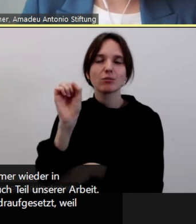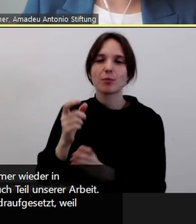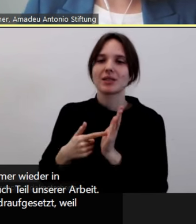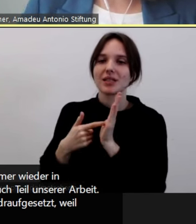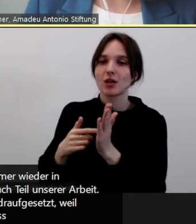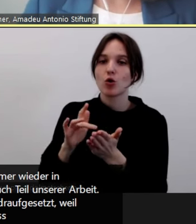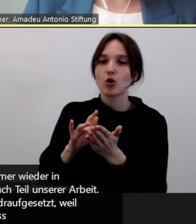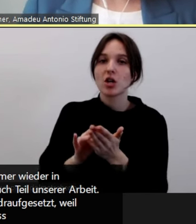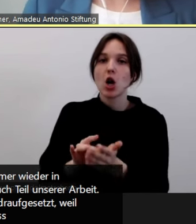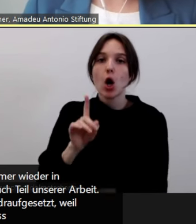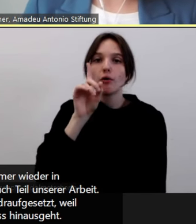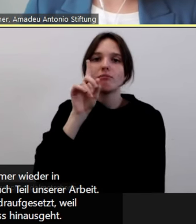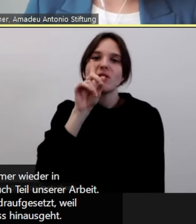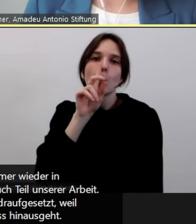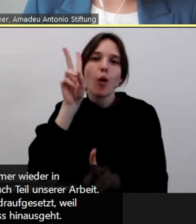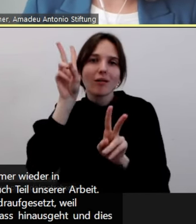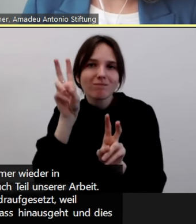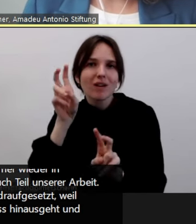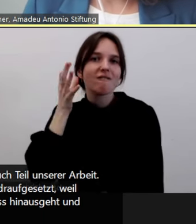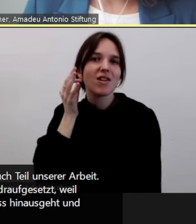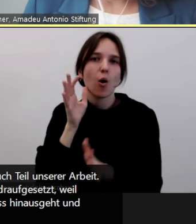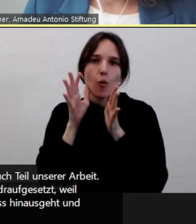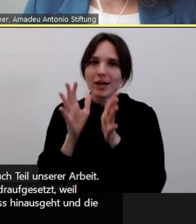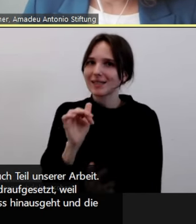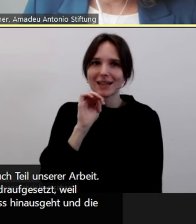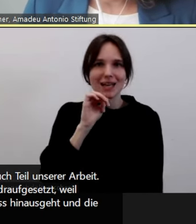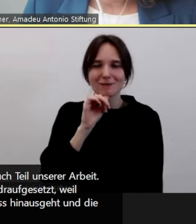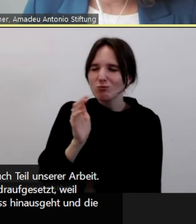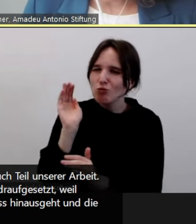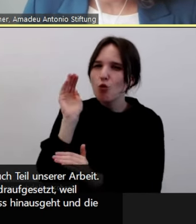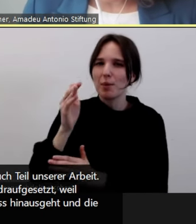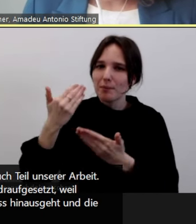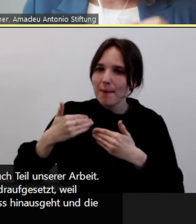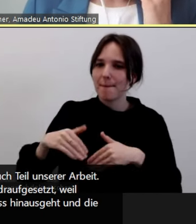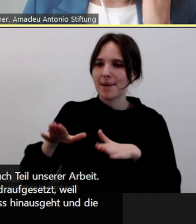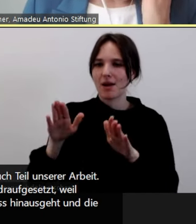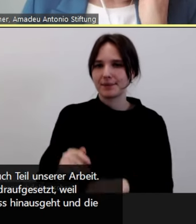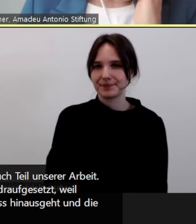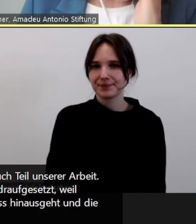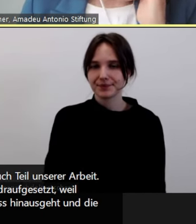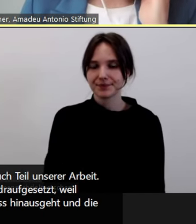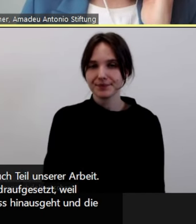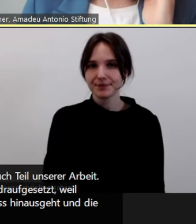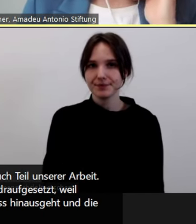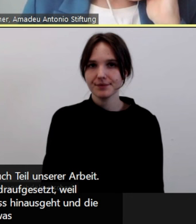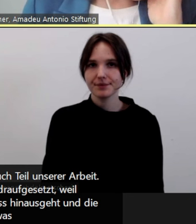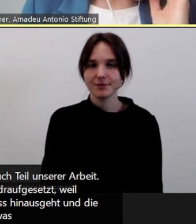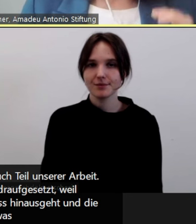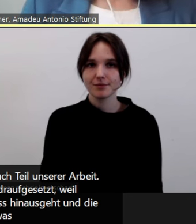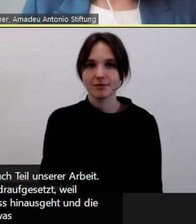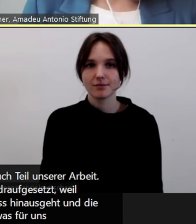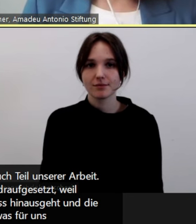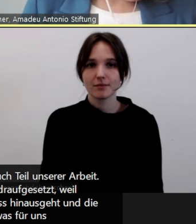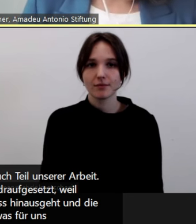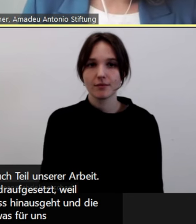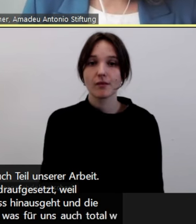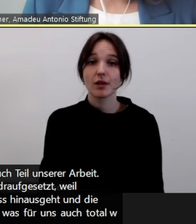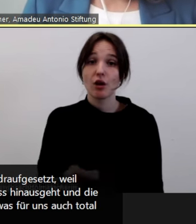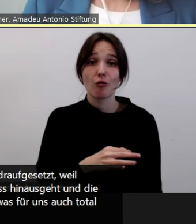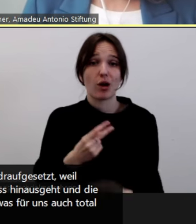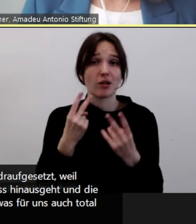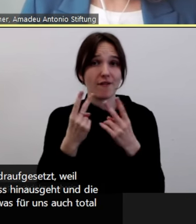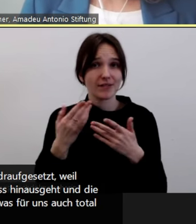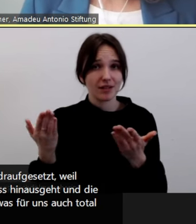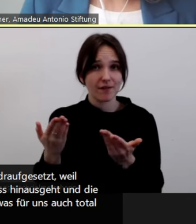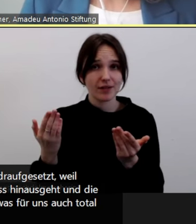Frauenhass hinausgeht und die Systematik darin wollten wir einfach aufzeigen. Was für uns auch total wichtig